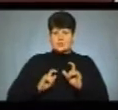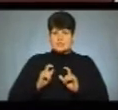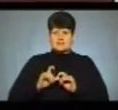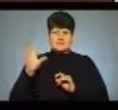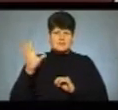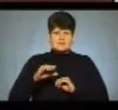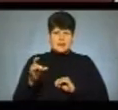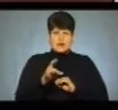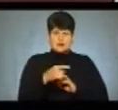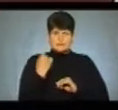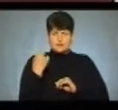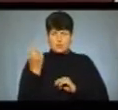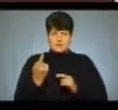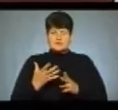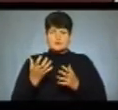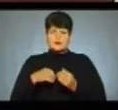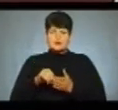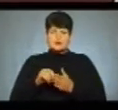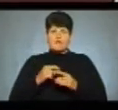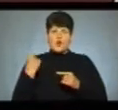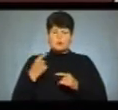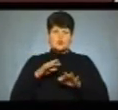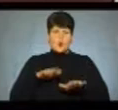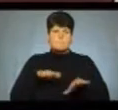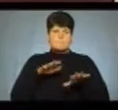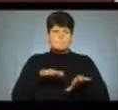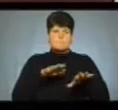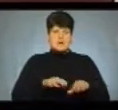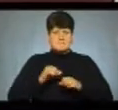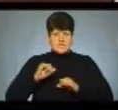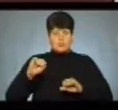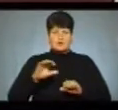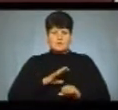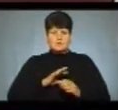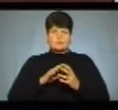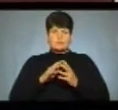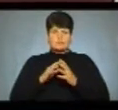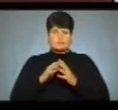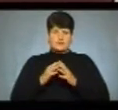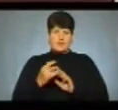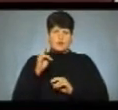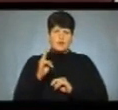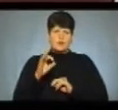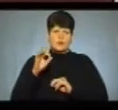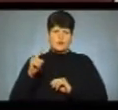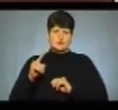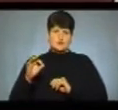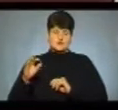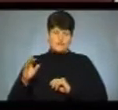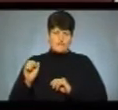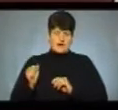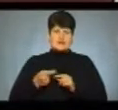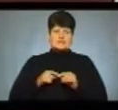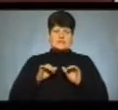усіх районів Тернопільщини взяли участь в обласному марші патріотів, який відбувся у селищі міського типу Козова. Цей захід – підсумок